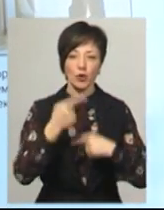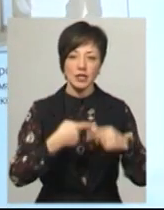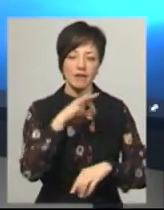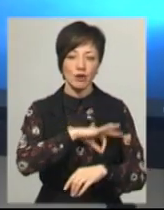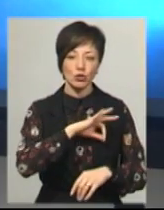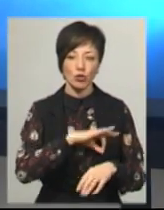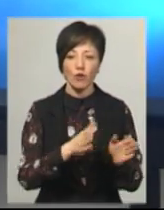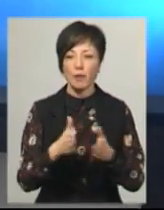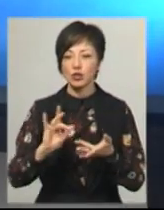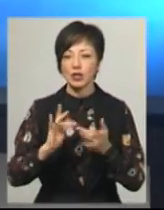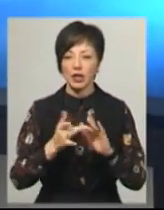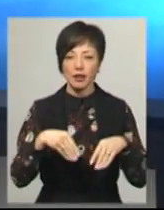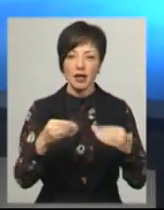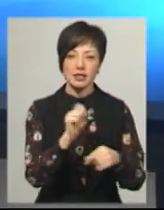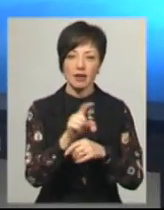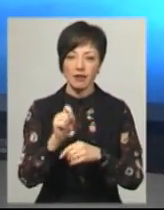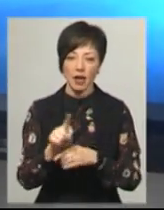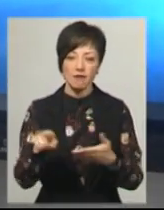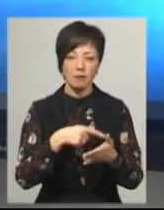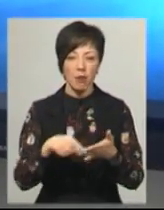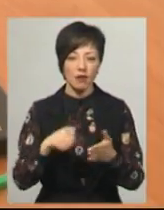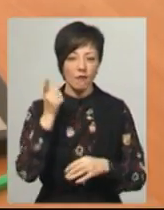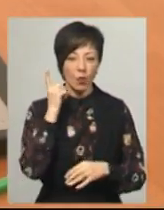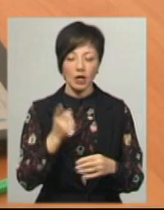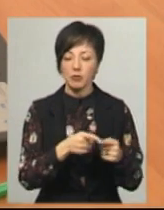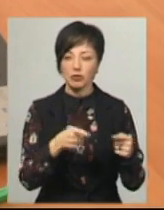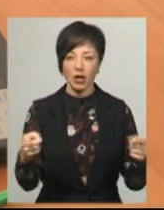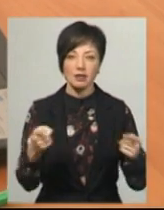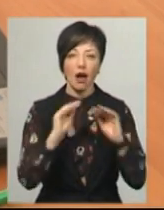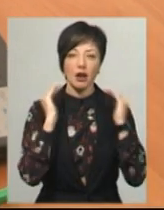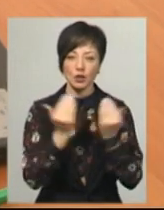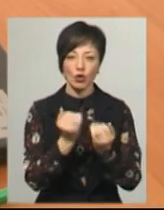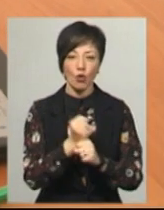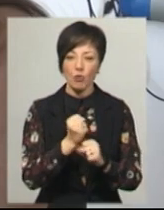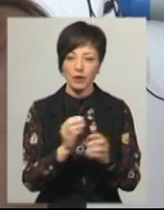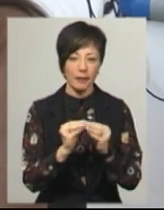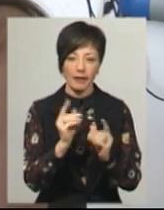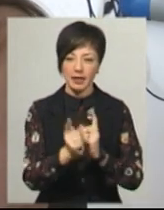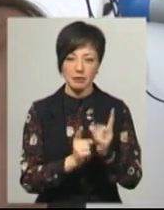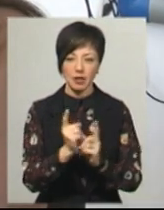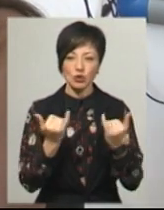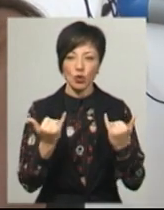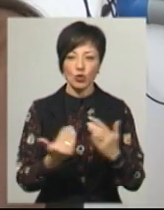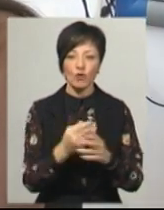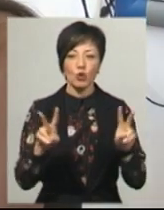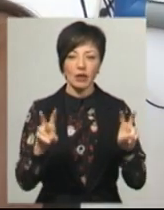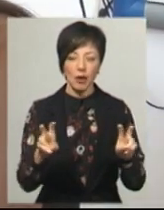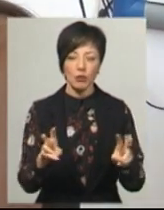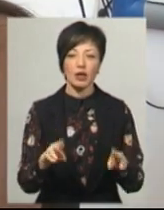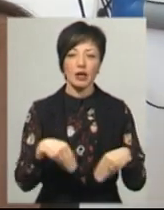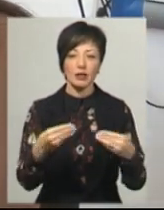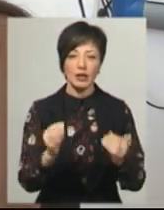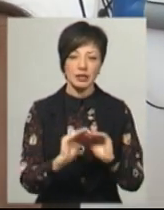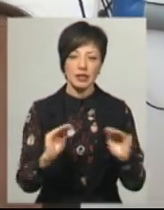використовує мережу інтернет та дає завдання у смартфонах. Тому, каже, під час карантину її робота не змінилась. Сьогодні нову тему з її предмету